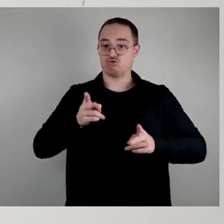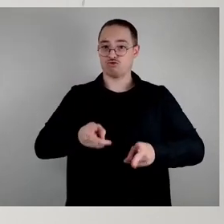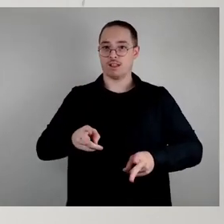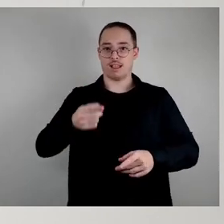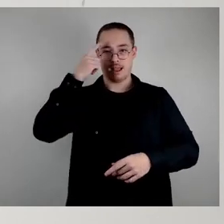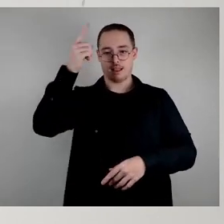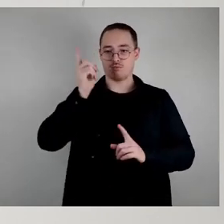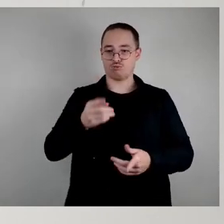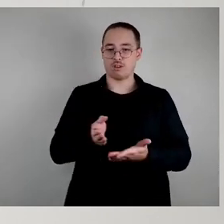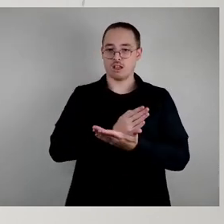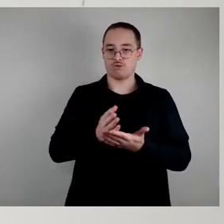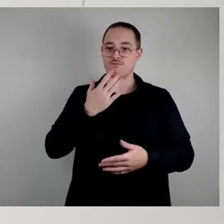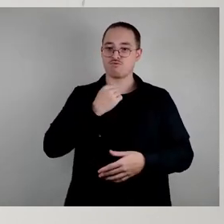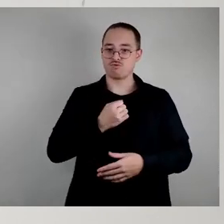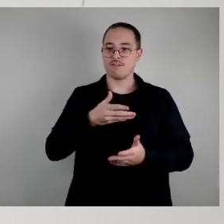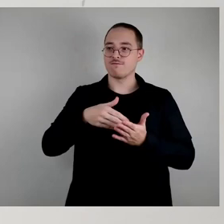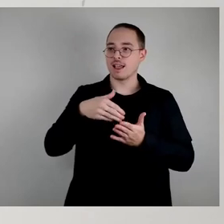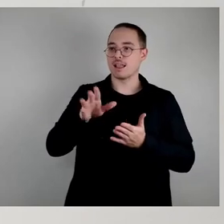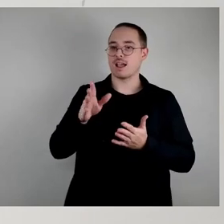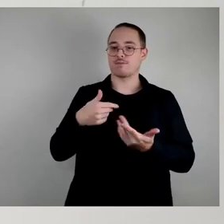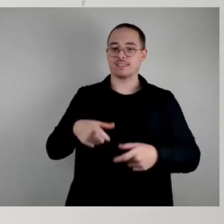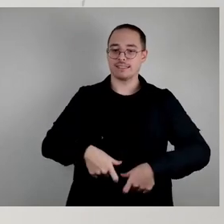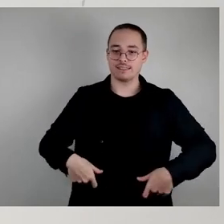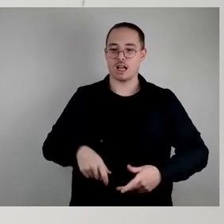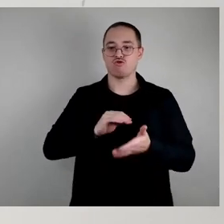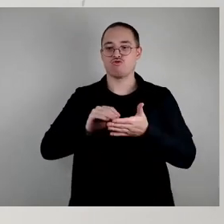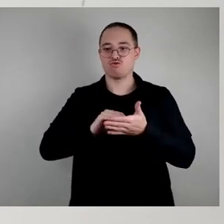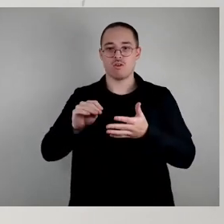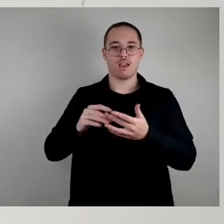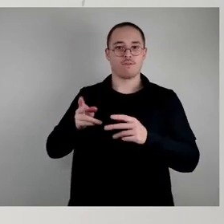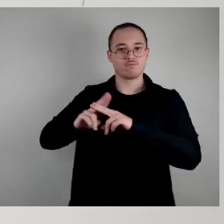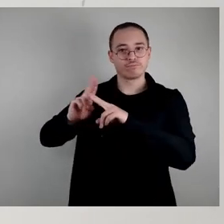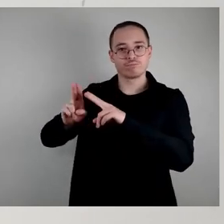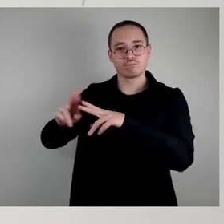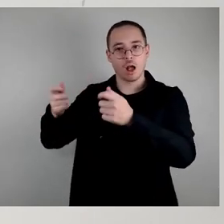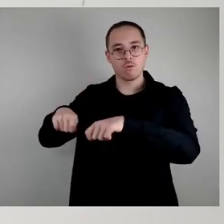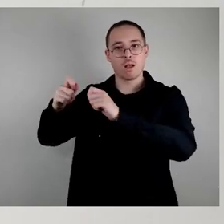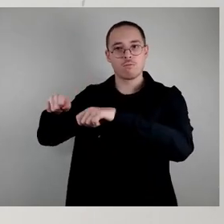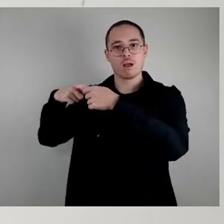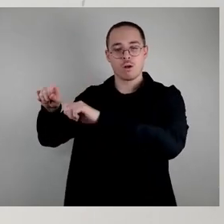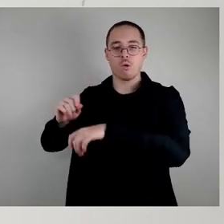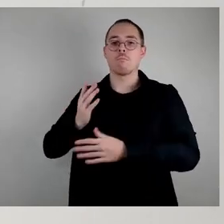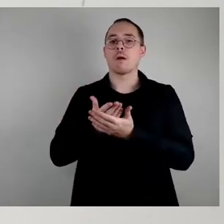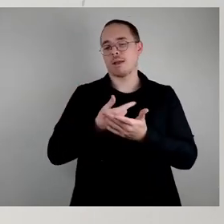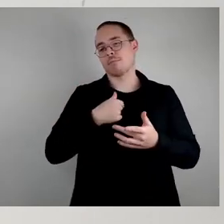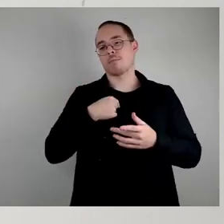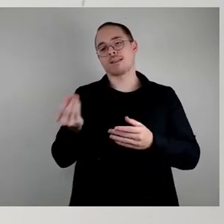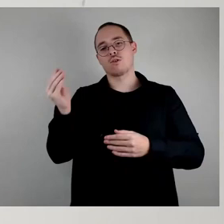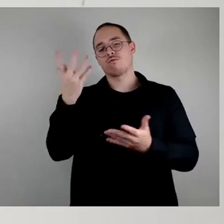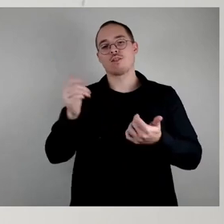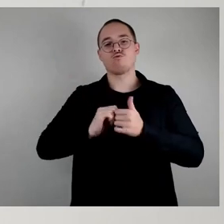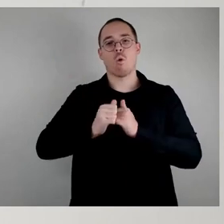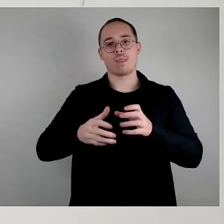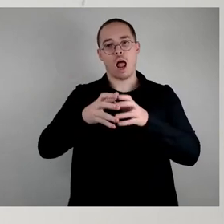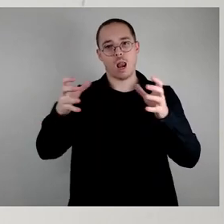Ausbau von Kitas, Schulen, und ich würde es jetzt mal erweitern, im Bereich von Sportanlagen setzen, oder wollen wir konsumtive